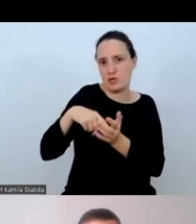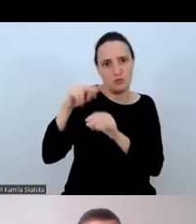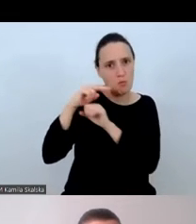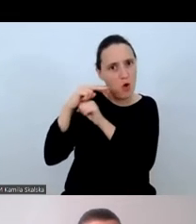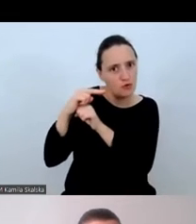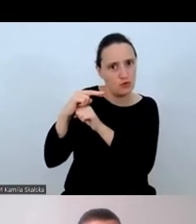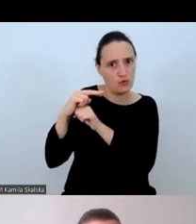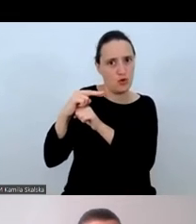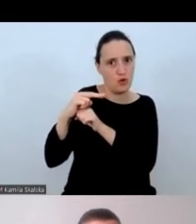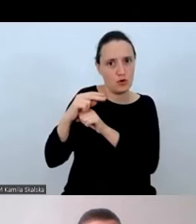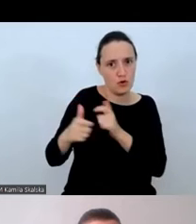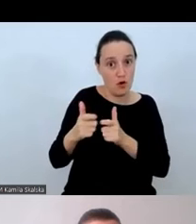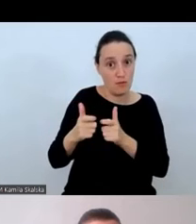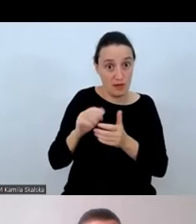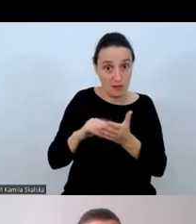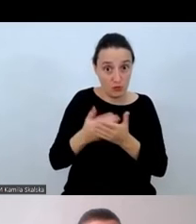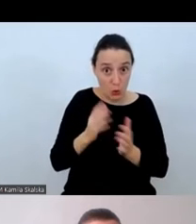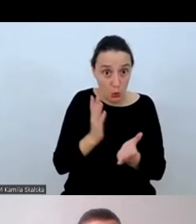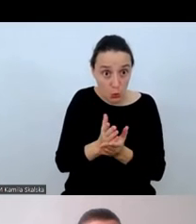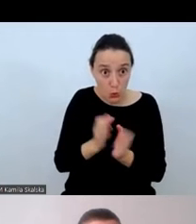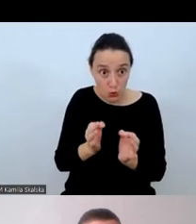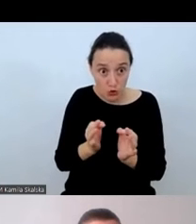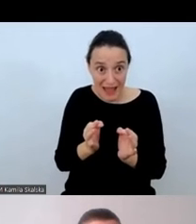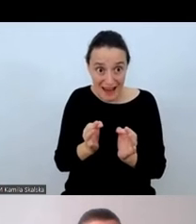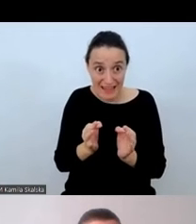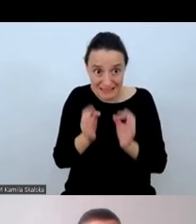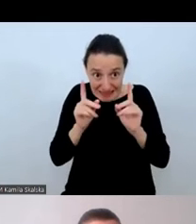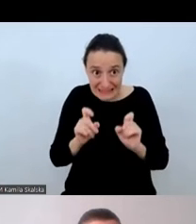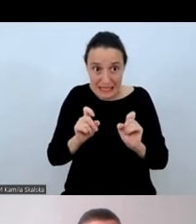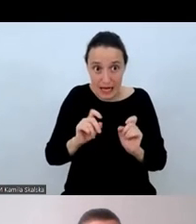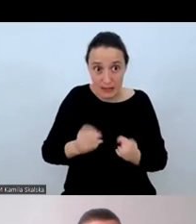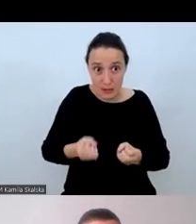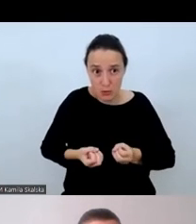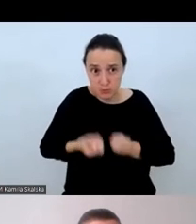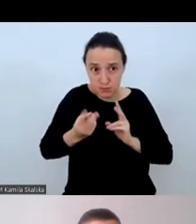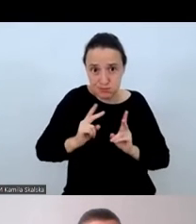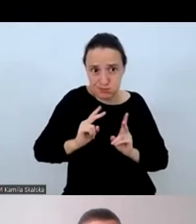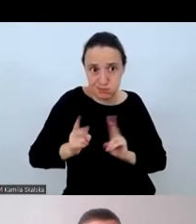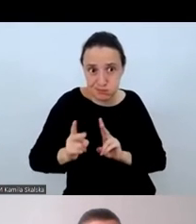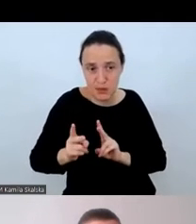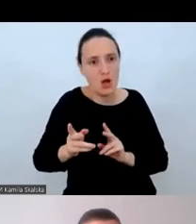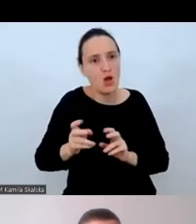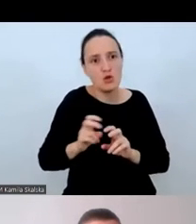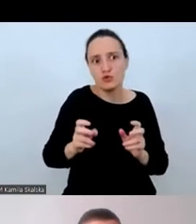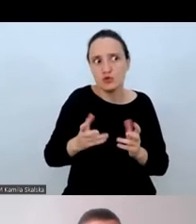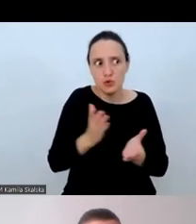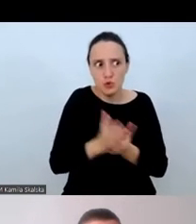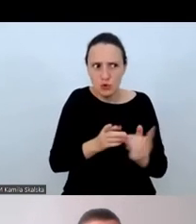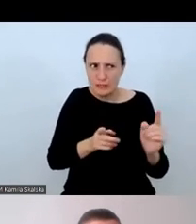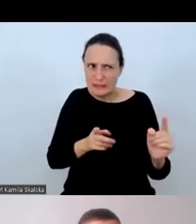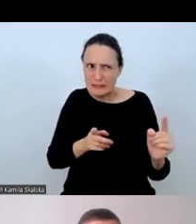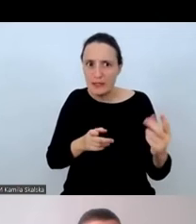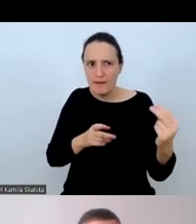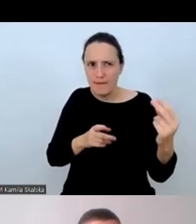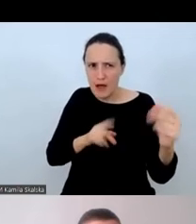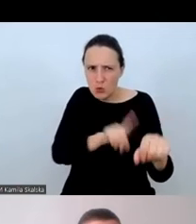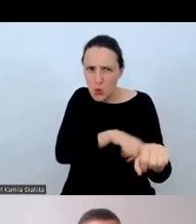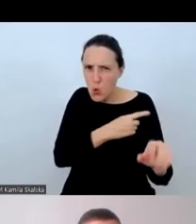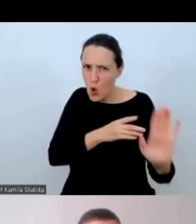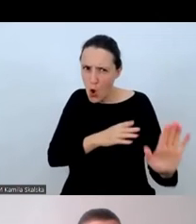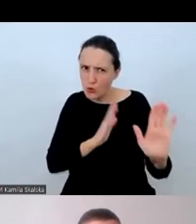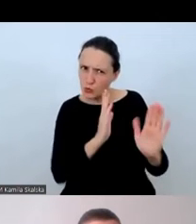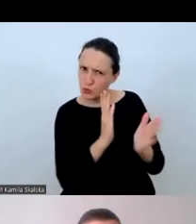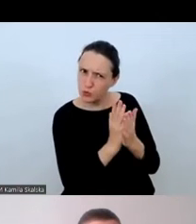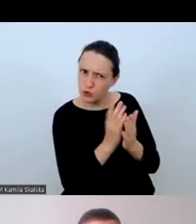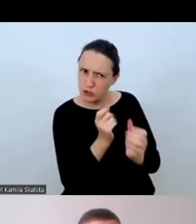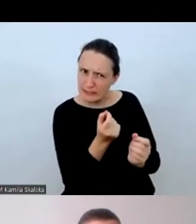jest to już moment, by tłumacz zaczął mówić. Czy ktoś mówi już zbyt długo i czy to pora, by